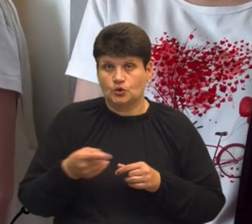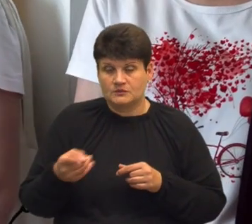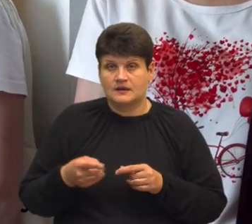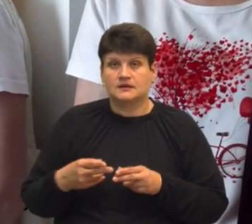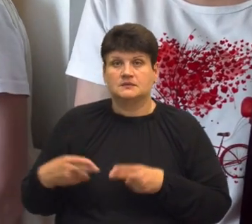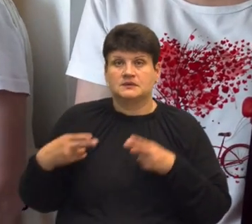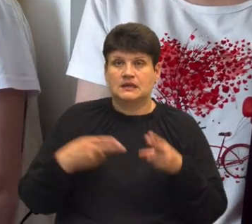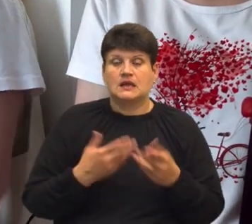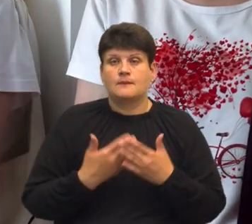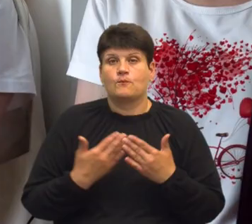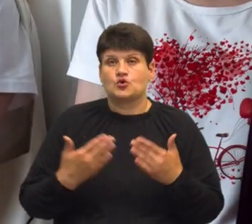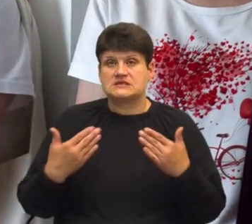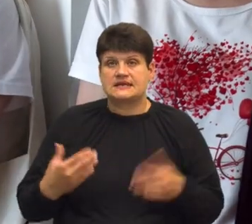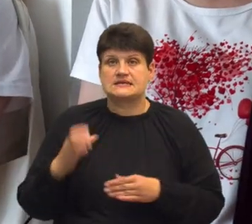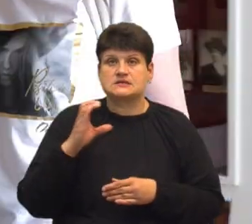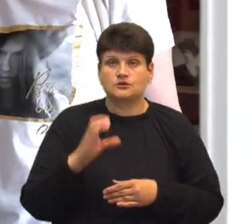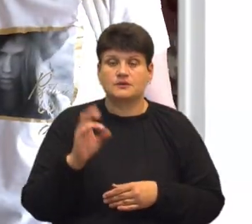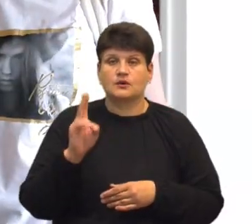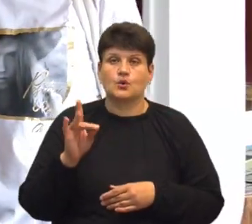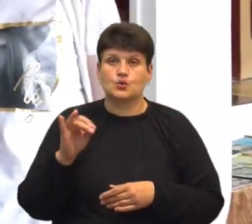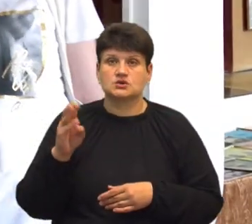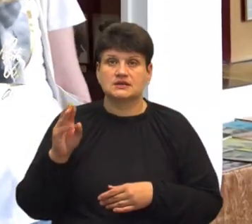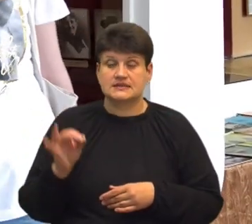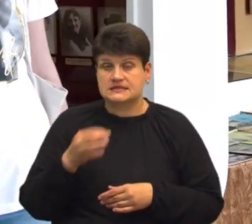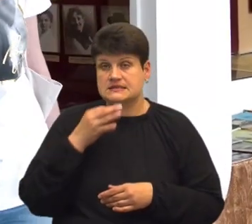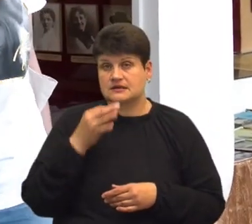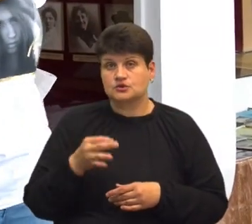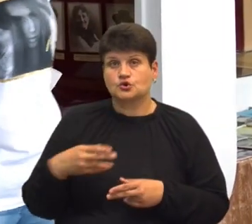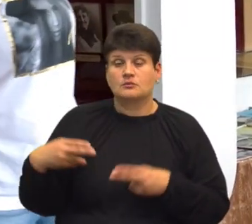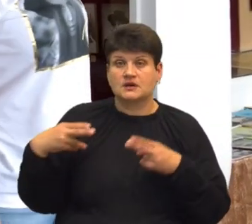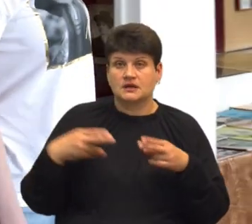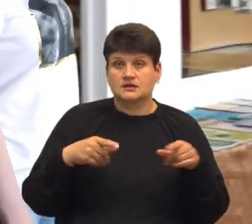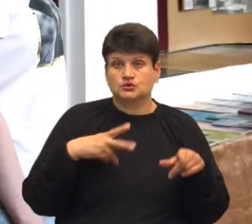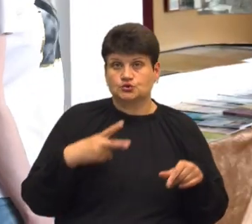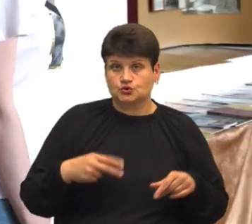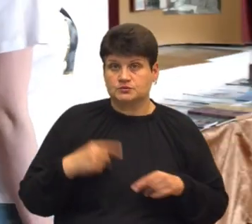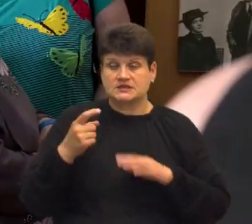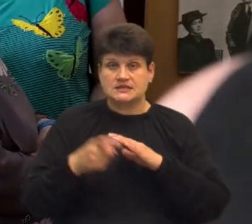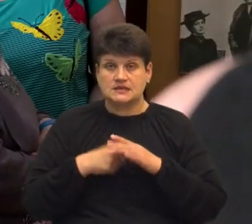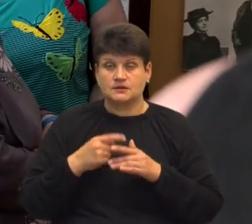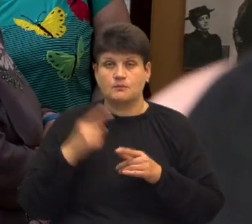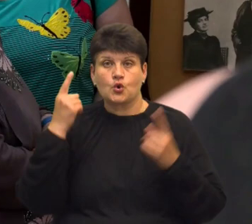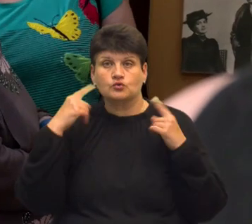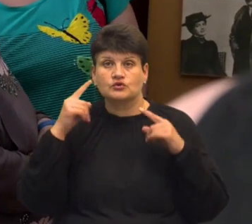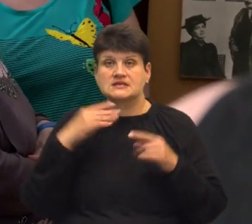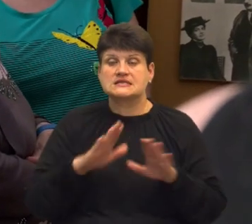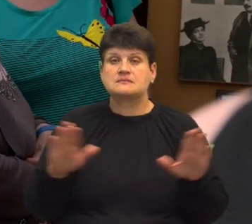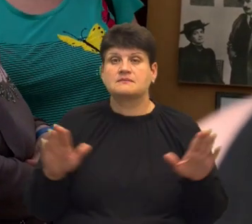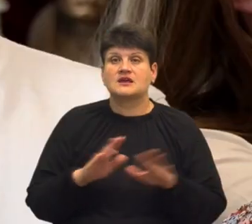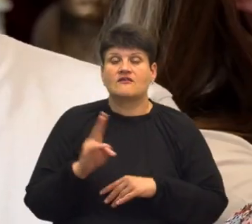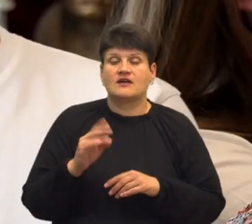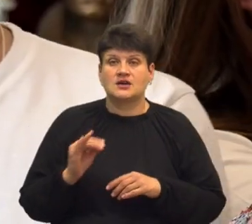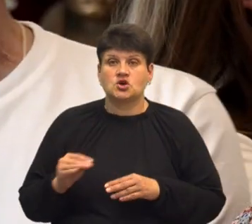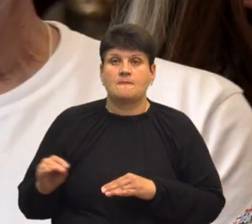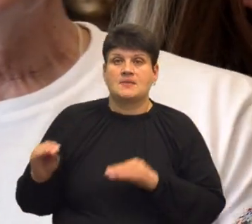Крушельницької. Киянка Надія Конєва розповідає, що приїхала з донькою, аби дізнатися про творчість півачки. Переселенець із Запоріжжя